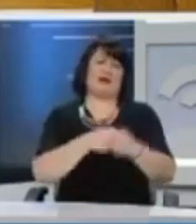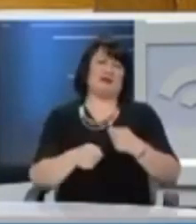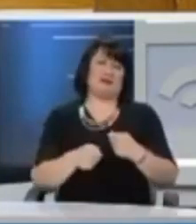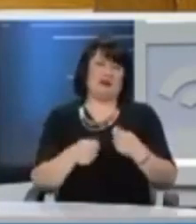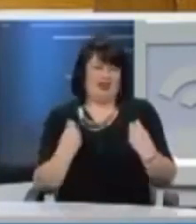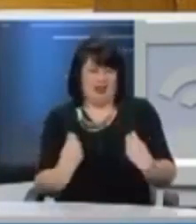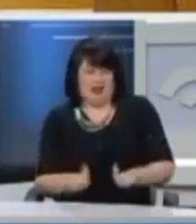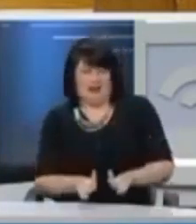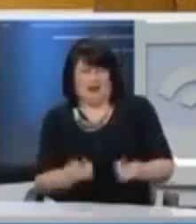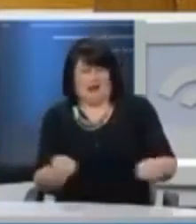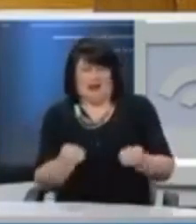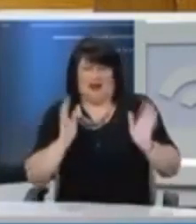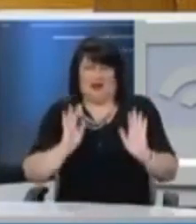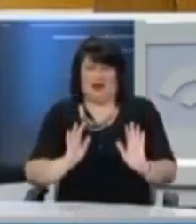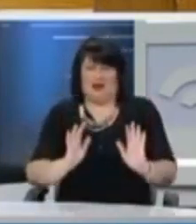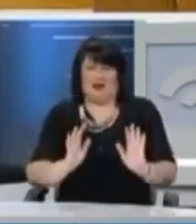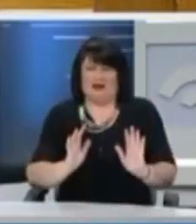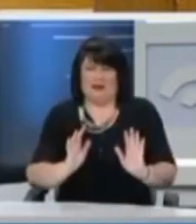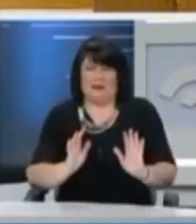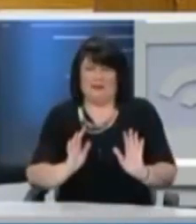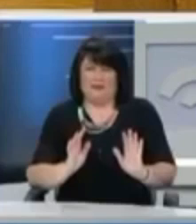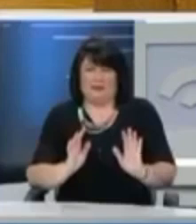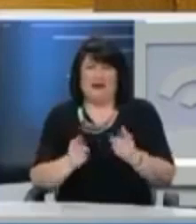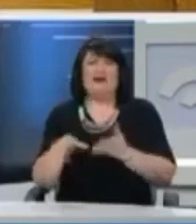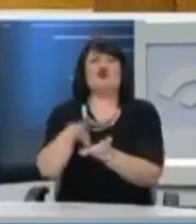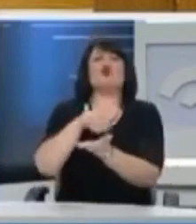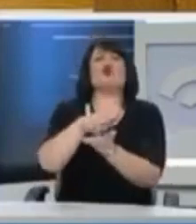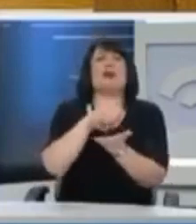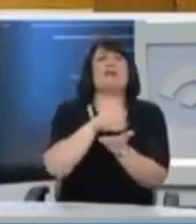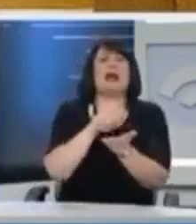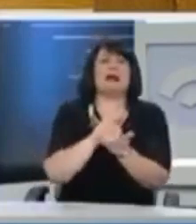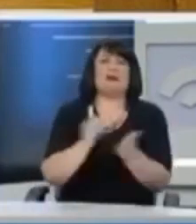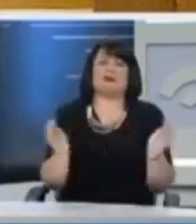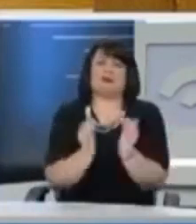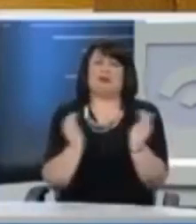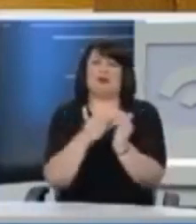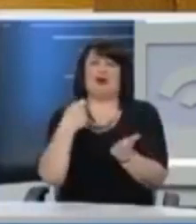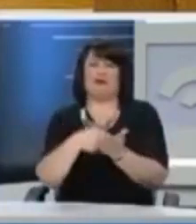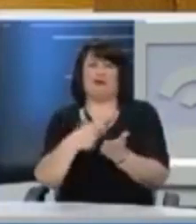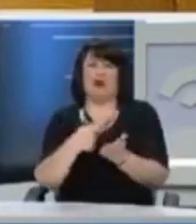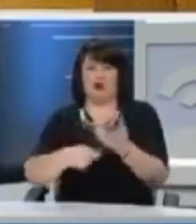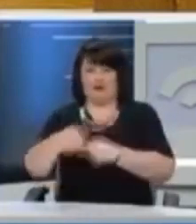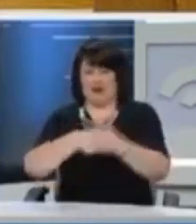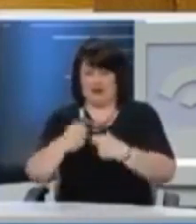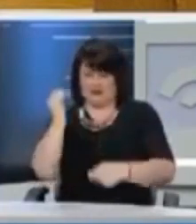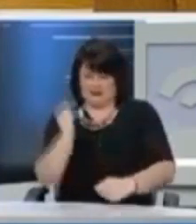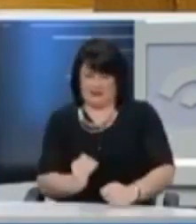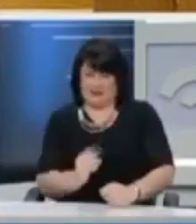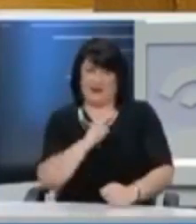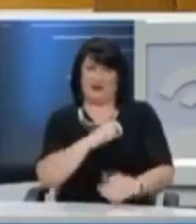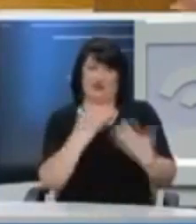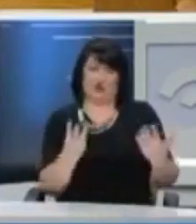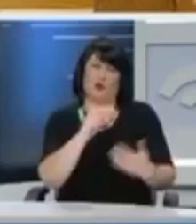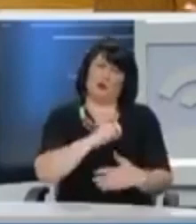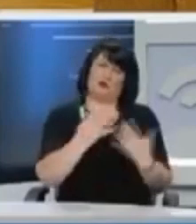Δεν είναι δυνατόν, όταν έχουμε ολιγοπολιακά σουπερμάρκετ να τους μειώνεται το φόρο της επιχείρησης από το